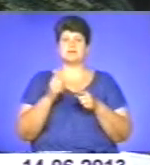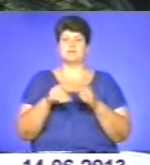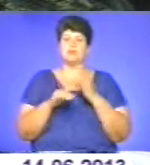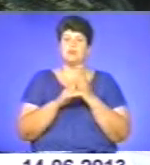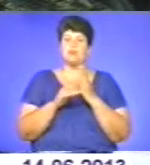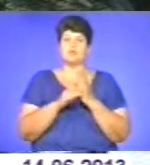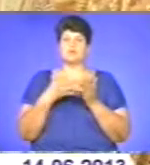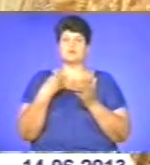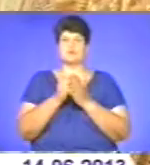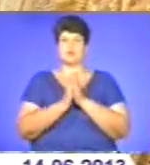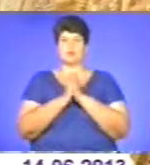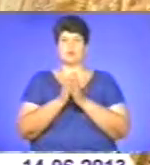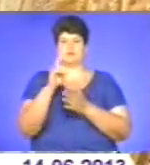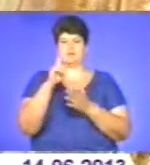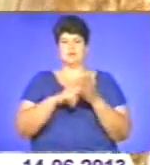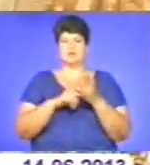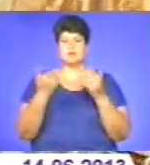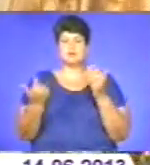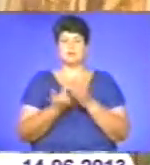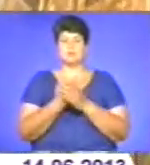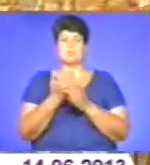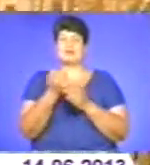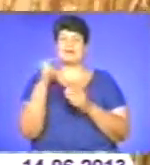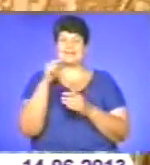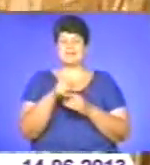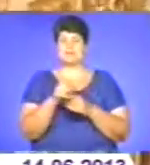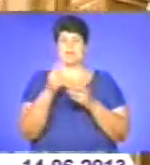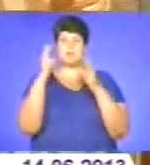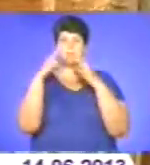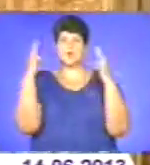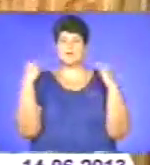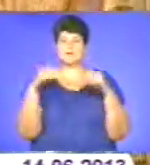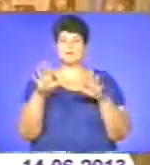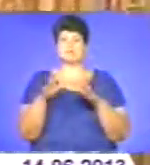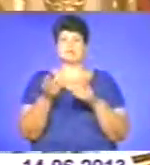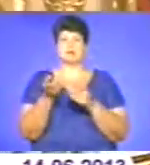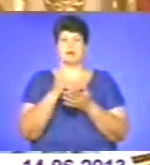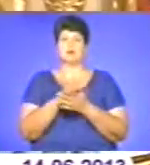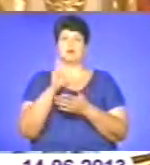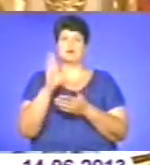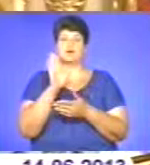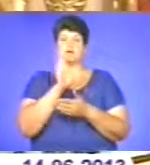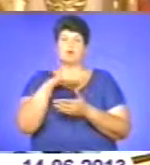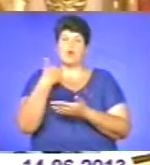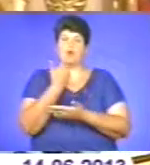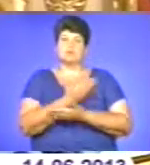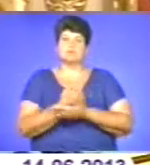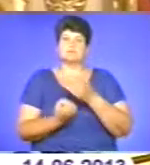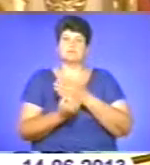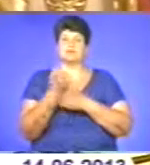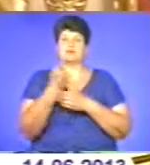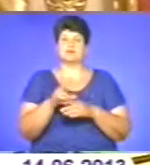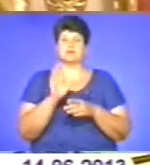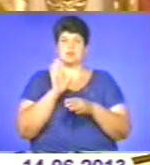своїх молитвах і вір. І знову легенда. Перед тим, як монастир мали захопити, явилась Богородиця та наказала вивезти образ на